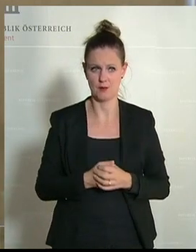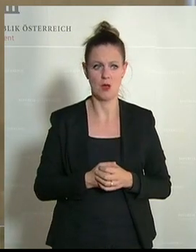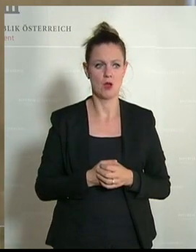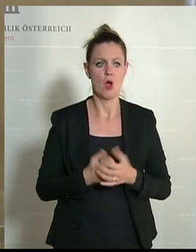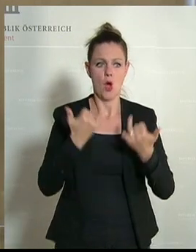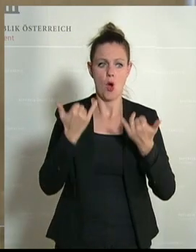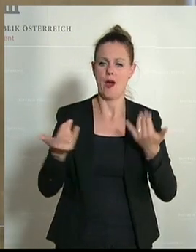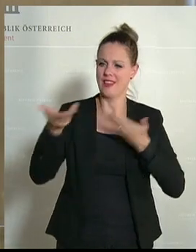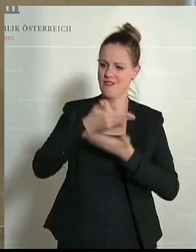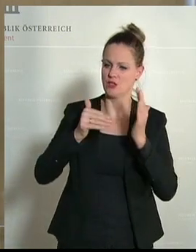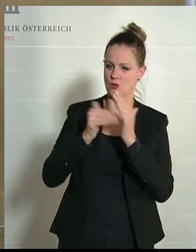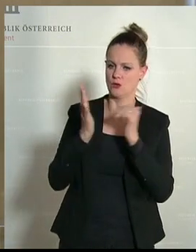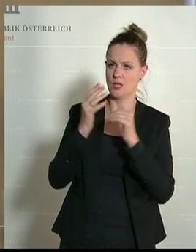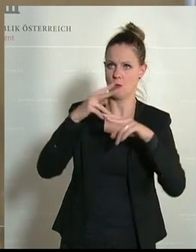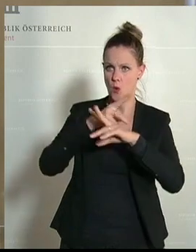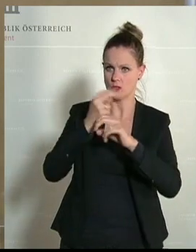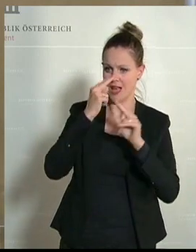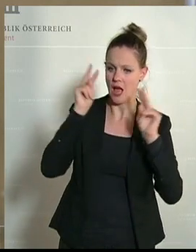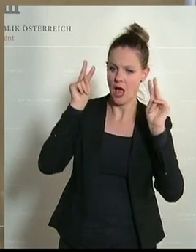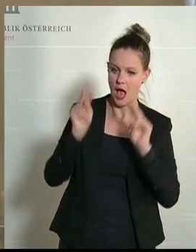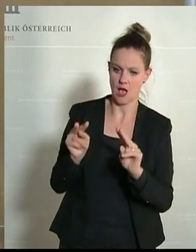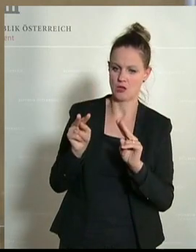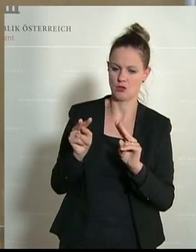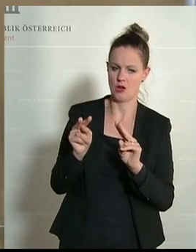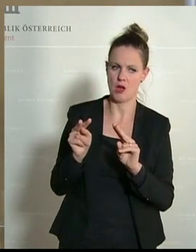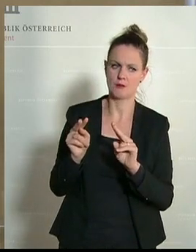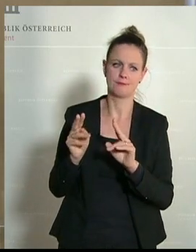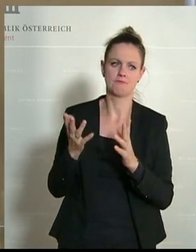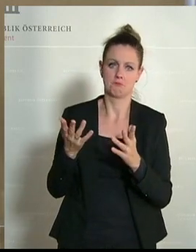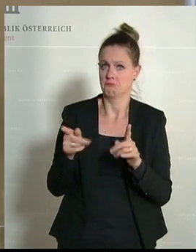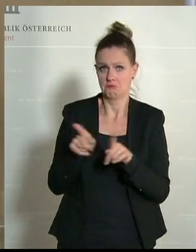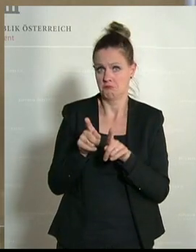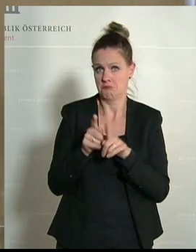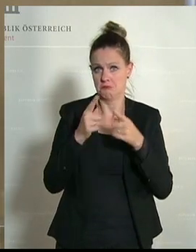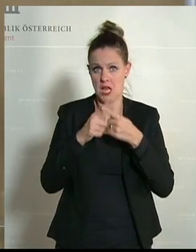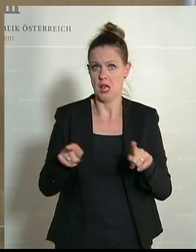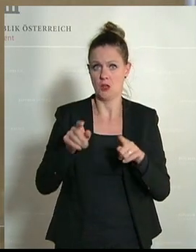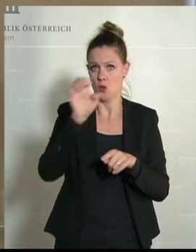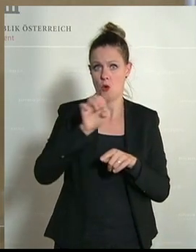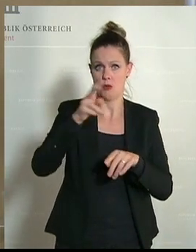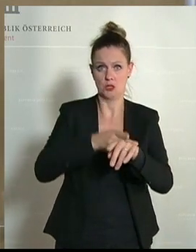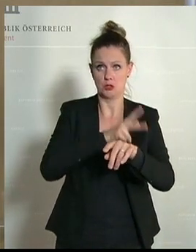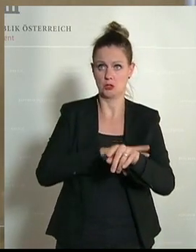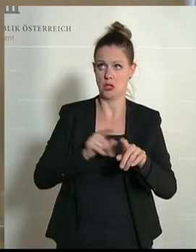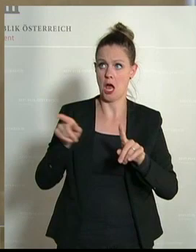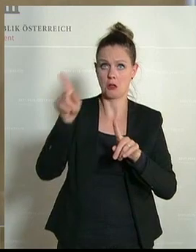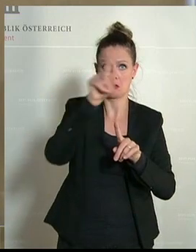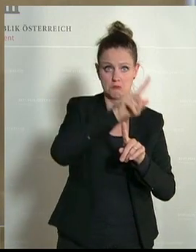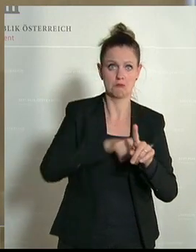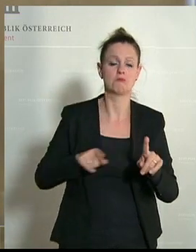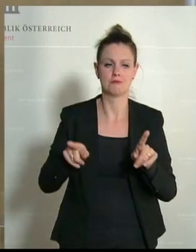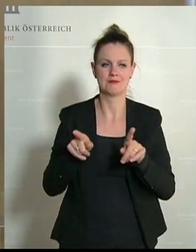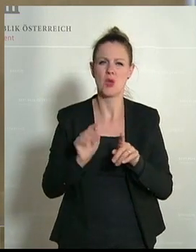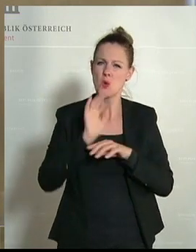Wirtschaftssysteme in Österreich anschauen, und das ist ziemlich stark gleich abgebildet wie alle anderen europäischen Staaten, dann sehen wir heute,